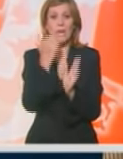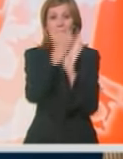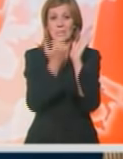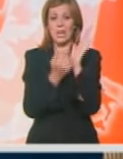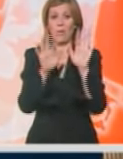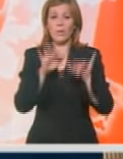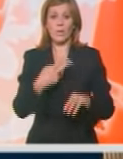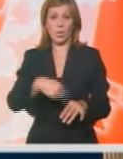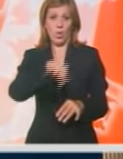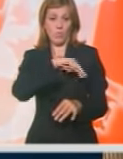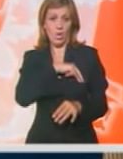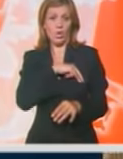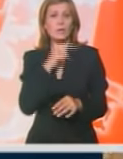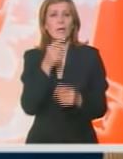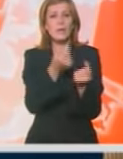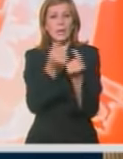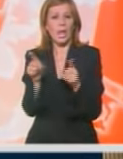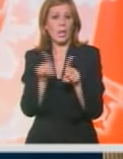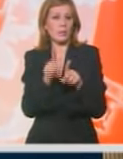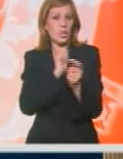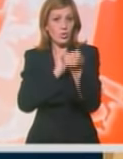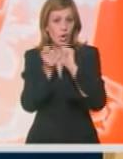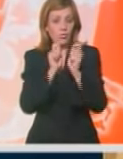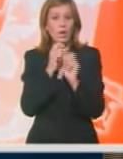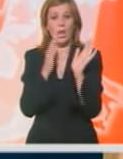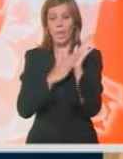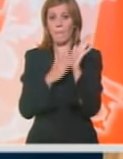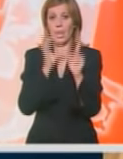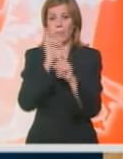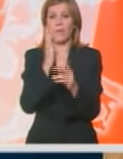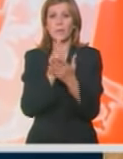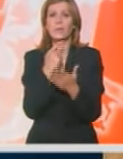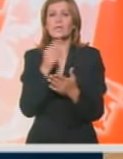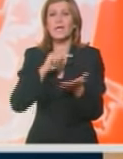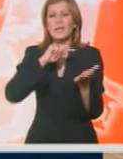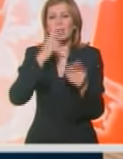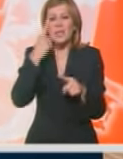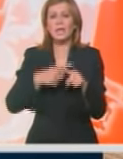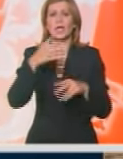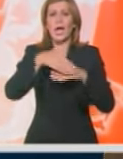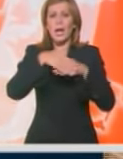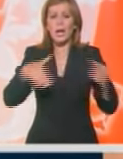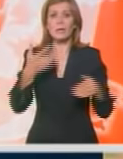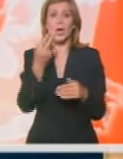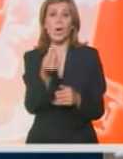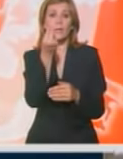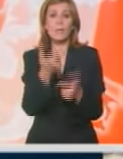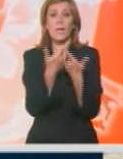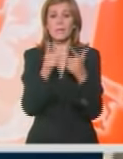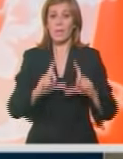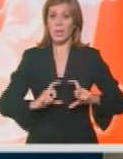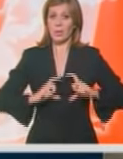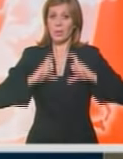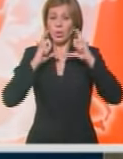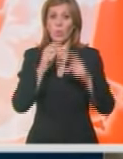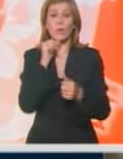fiskalnoj odgovornosti, čiji će se detalji također dogovarati sa MMF-om, bit će postavljene tačne granice koliko Srbija sme da se zaduži